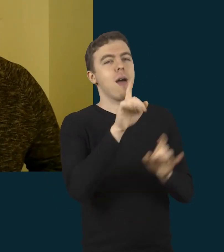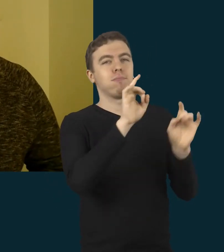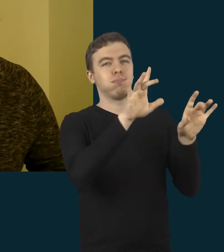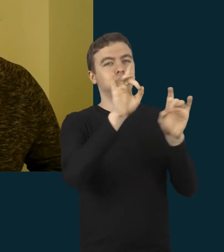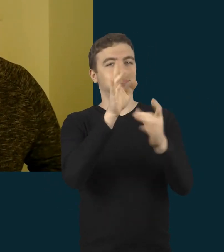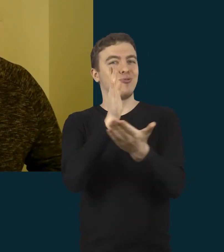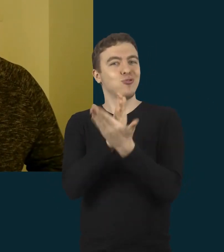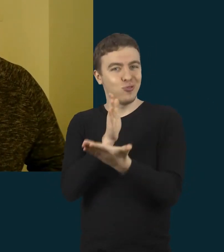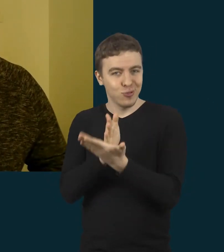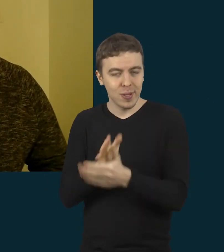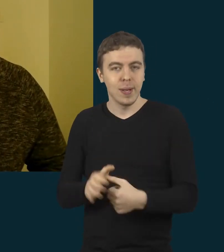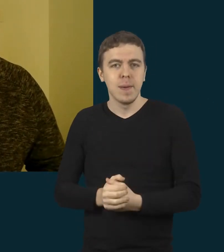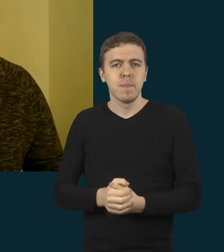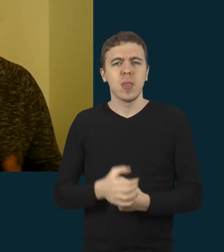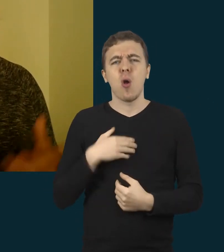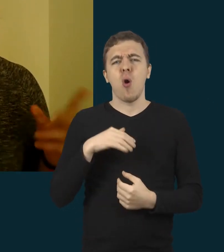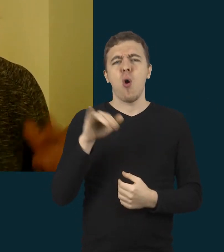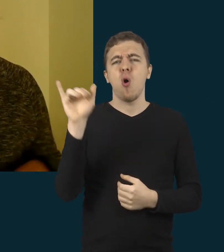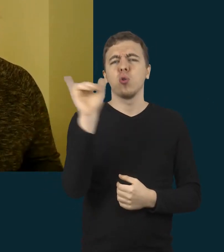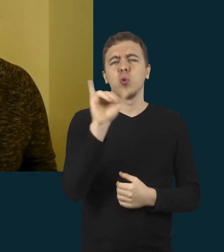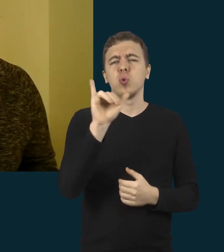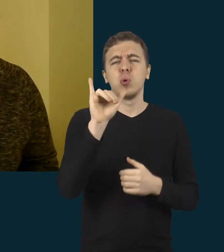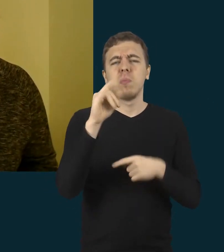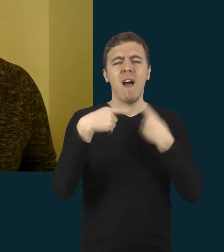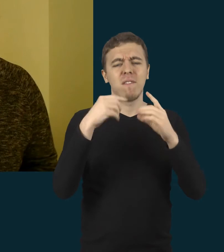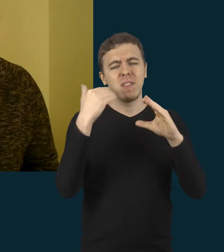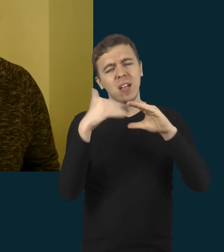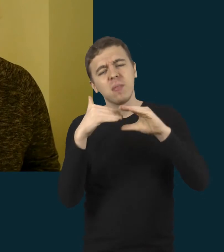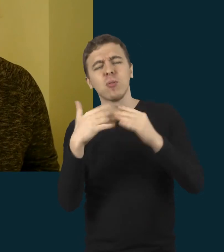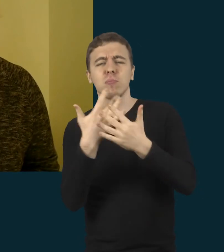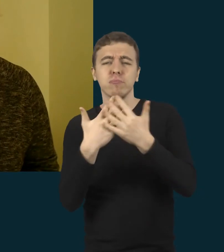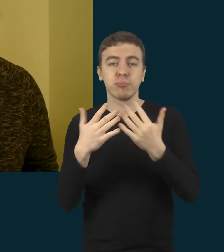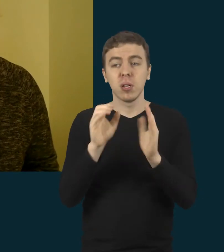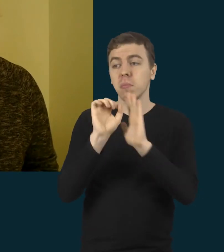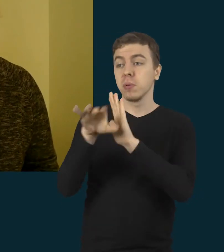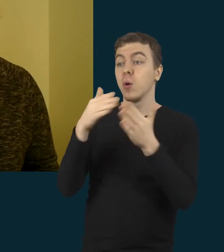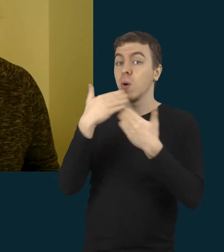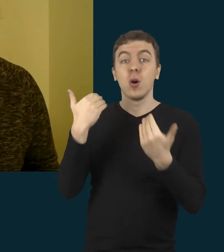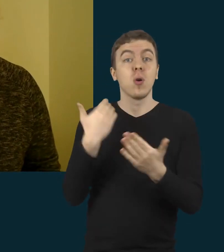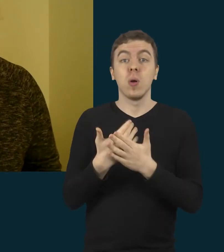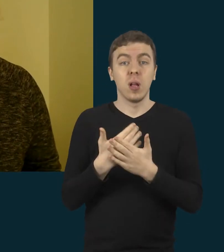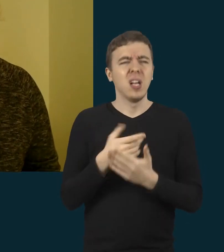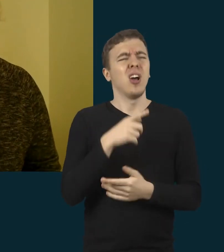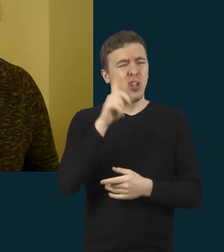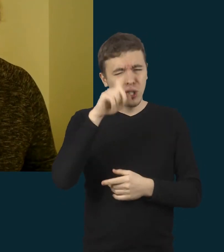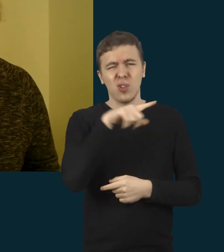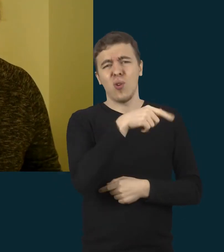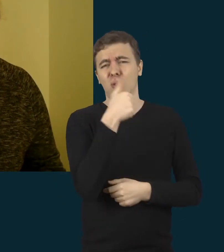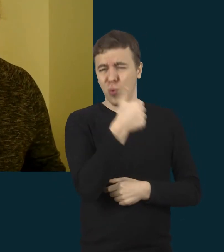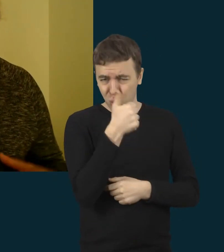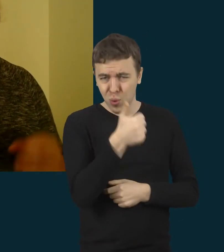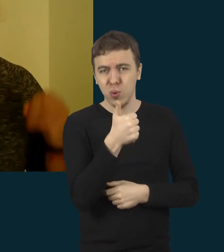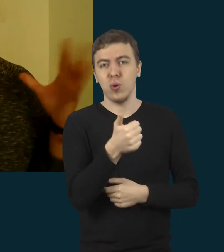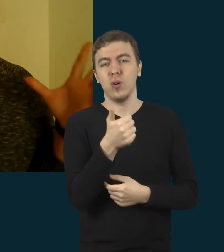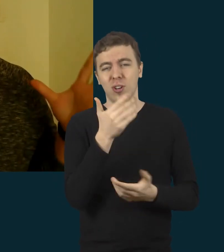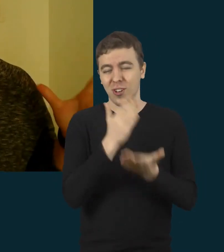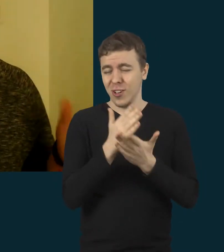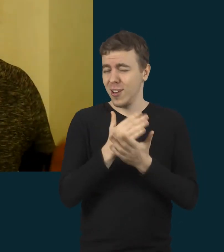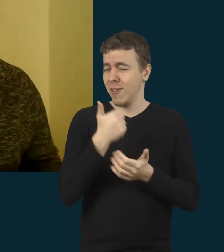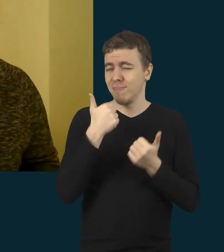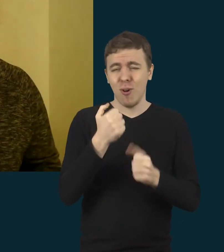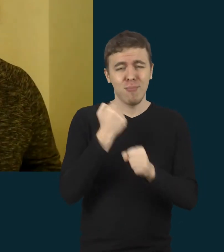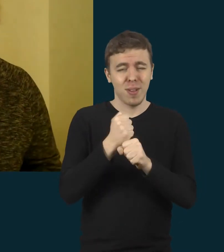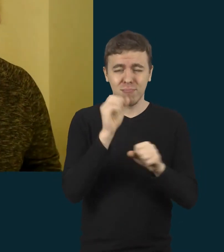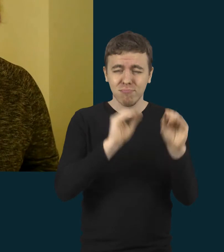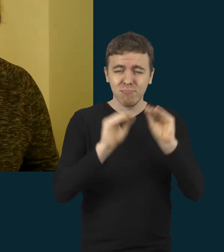nedėjom YouTube filmu, tai galbūt, kad mes negalim konkuruoti su tokiais dalykais, kurie yra vau kažkokie